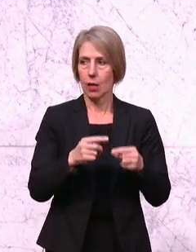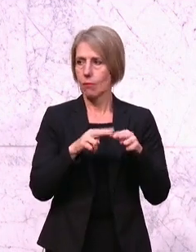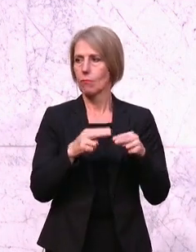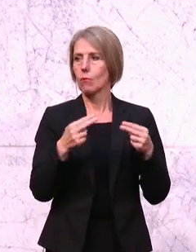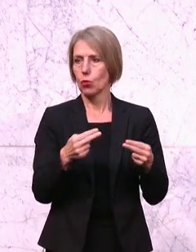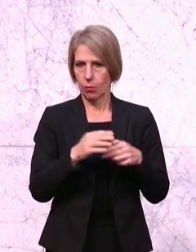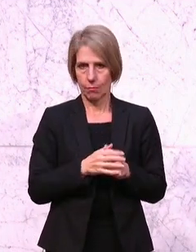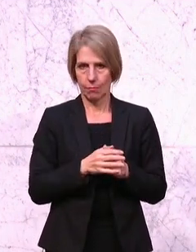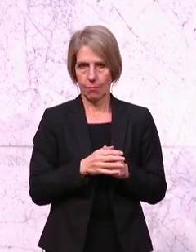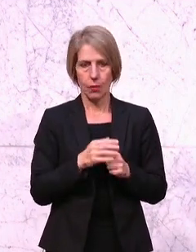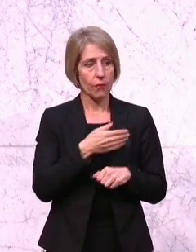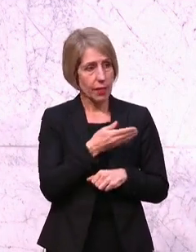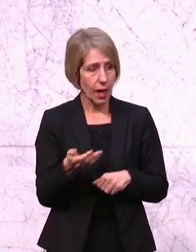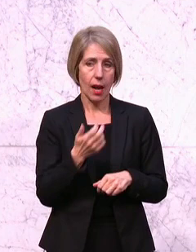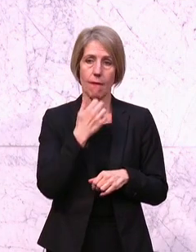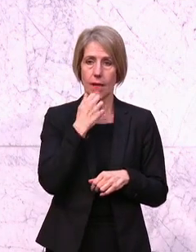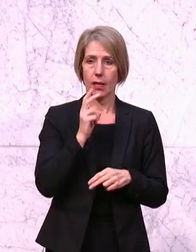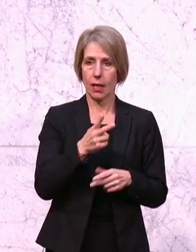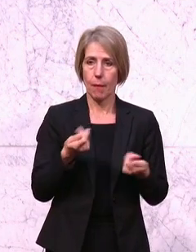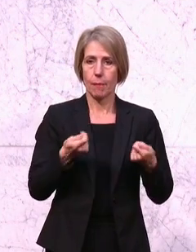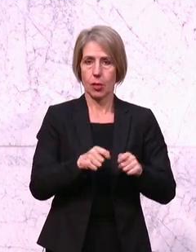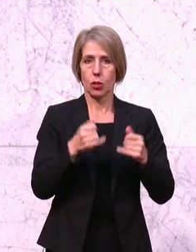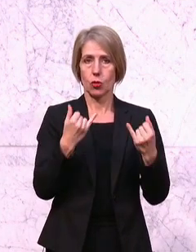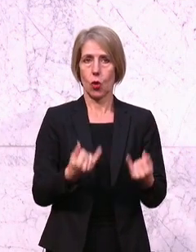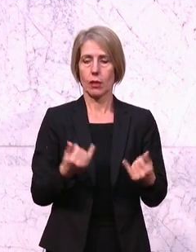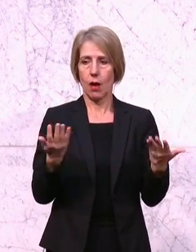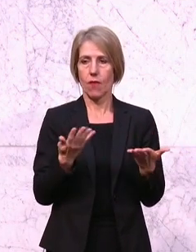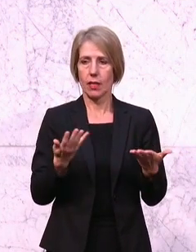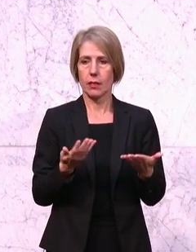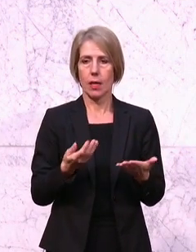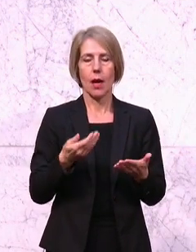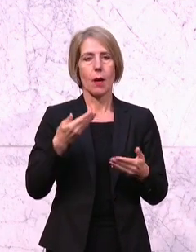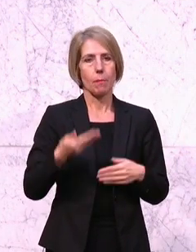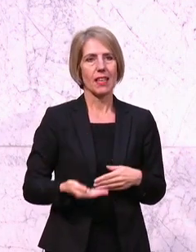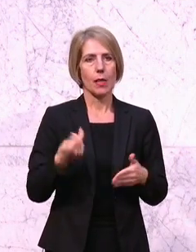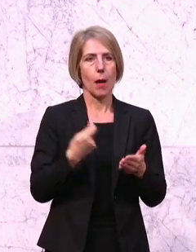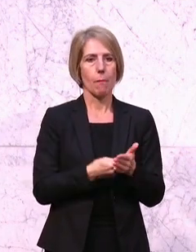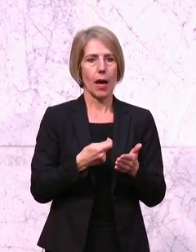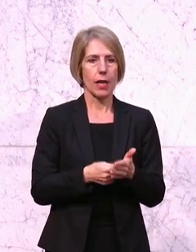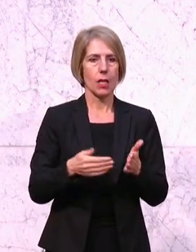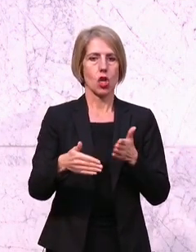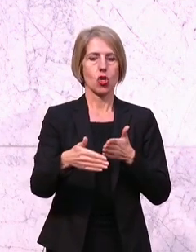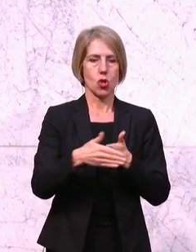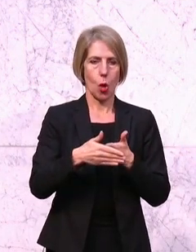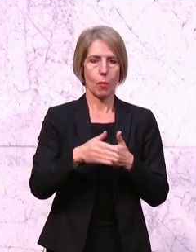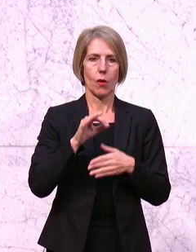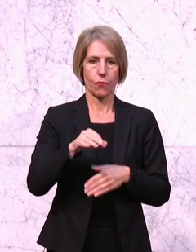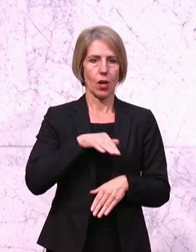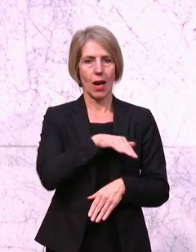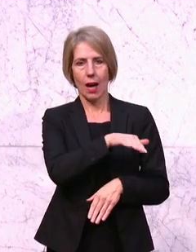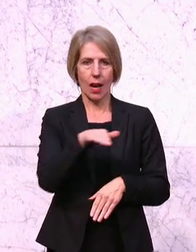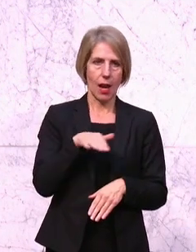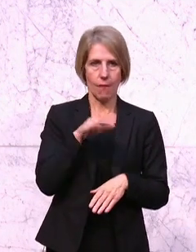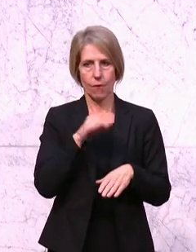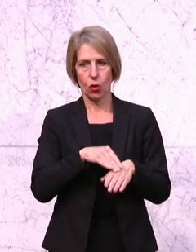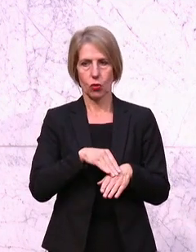alle wollen, können wir heute beschließen und zwar einen Mietpreisstopp für alle Wohnungen, auch für den freien Markt.